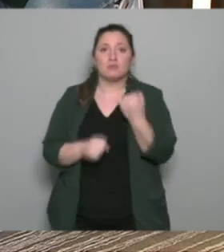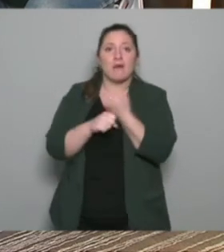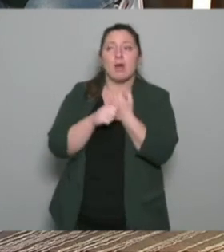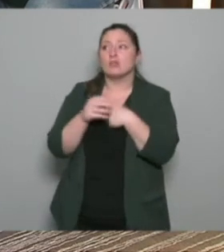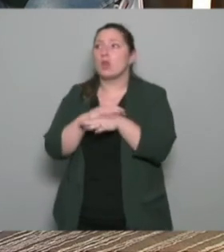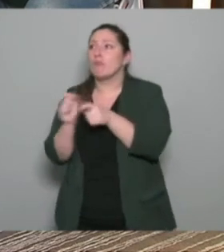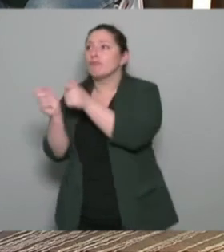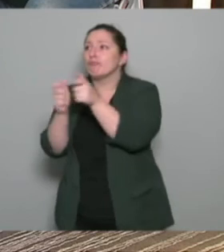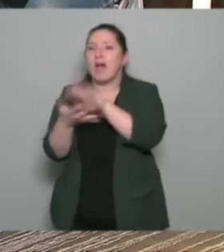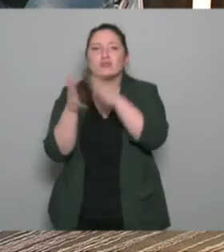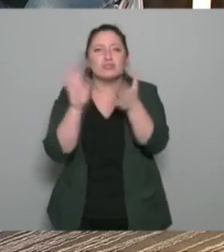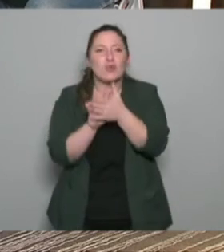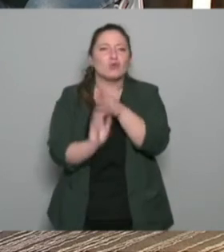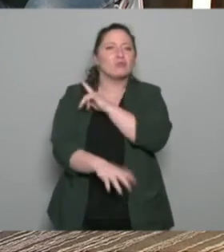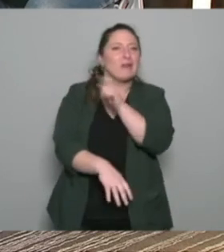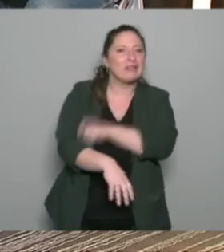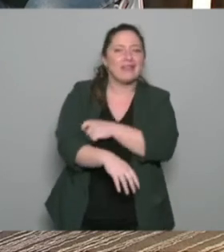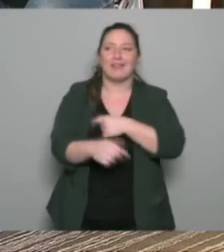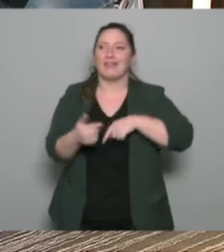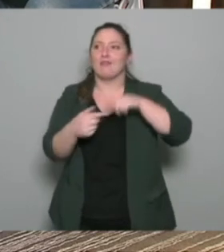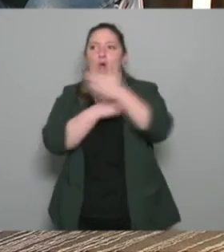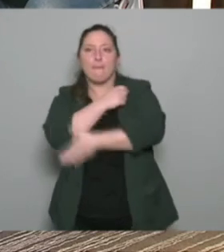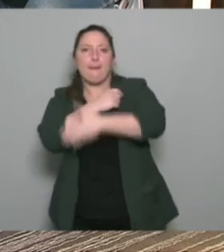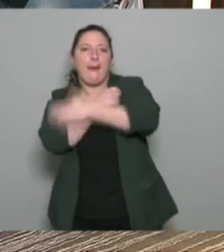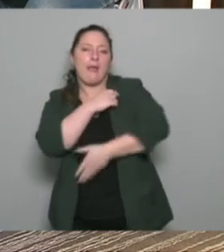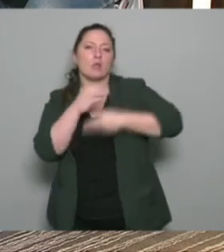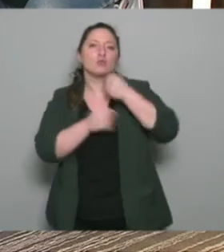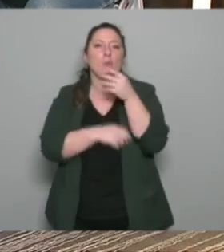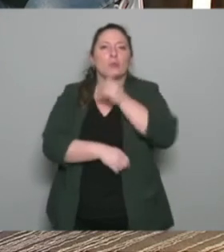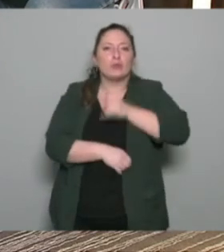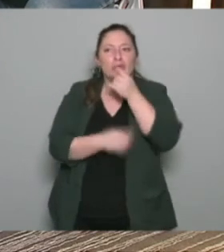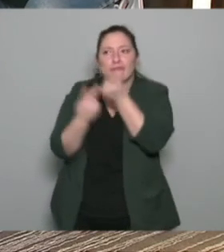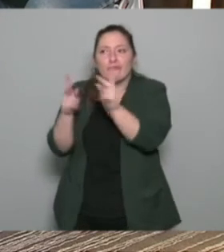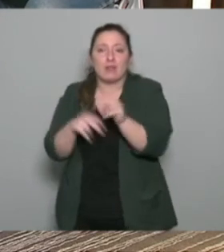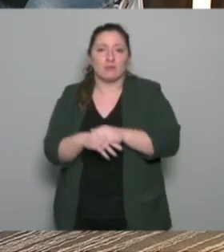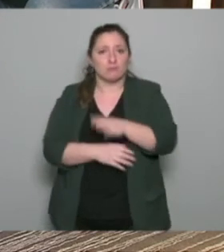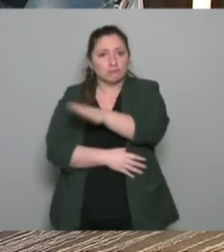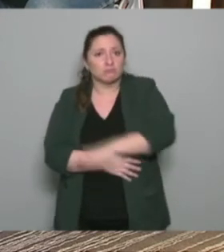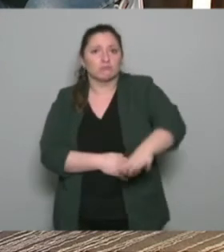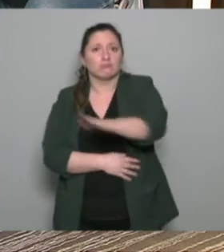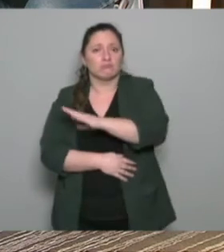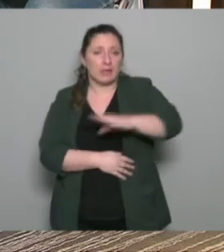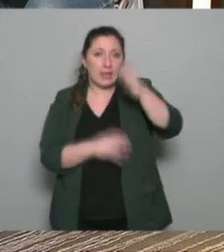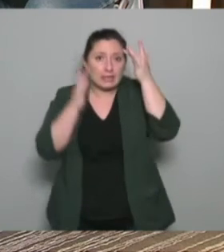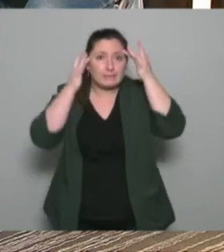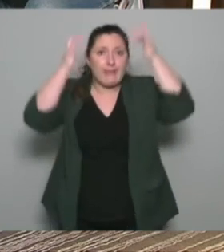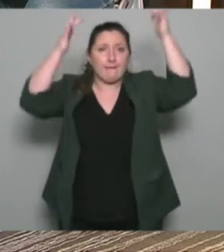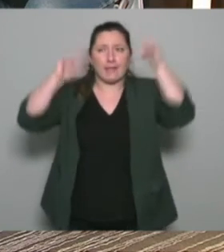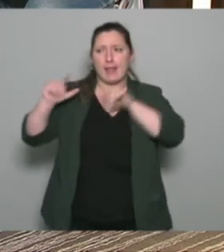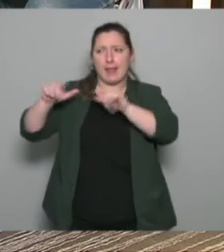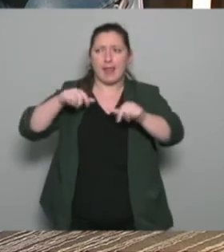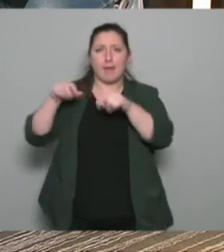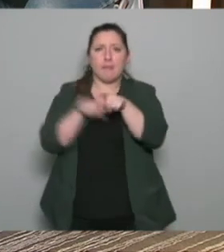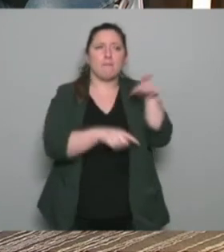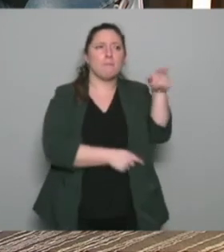structures associatives sportives rurales des personnes compétentes légitimes au sens de l'expérience comme précisé